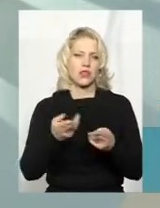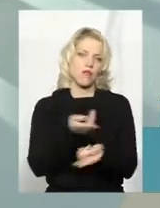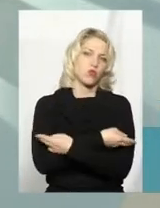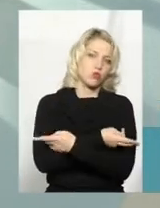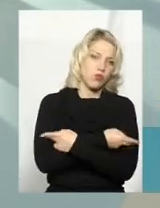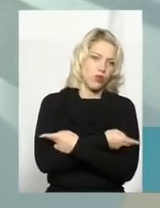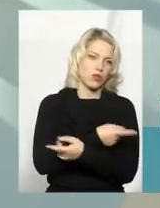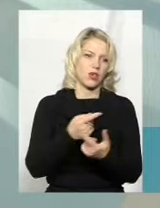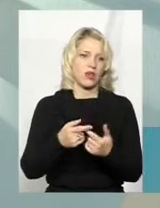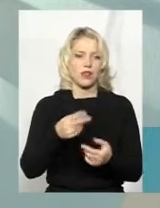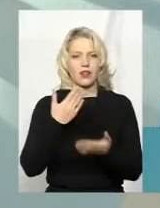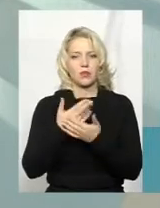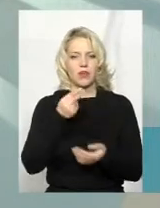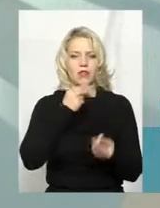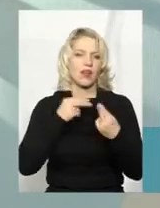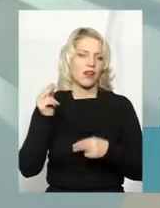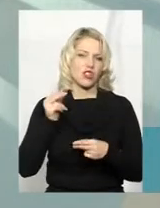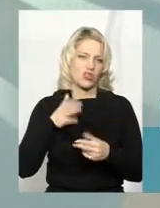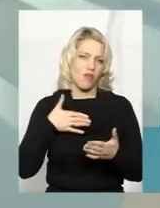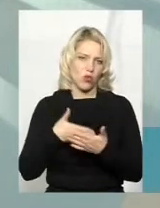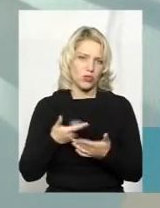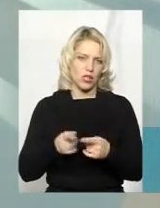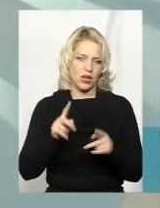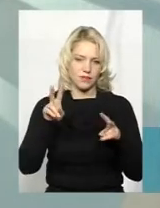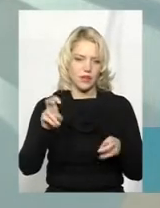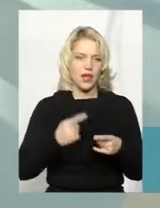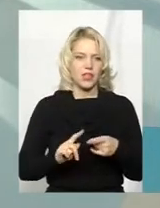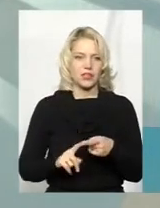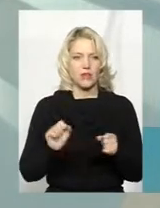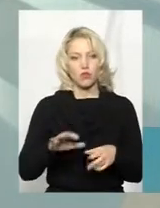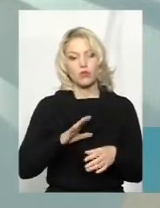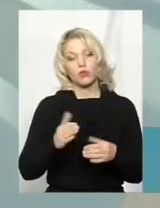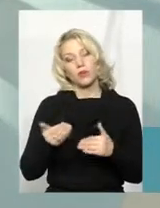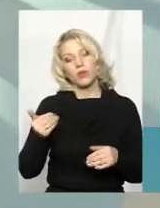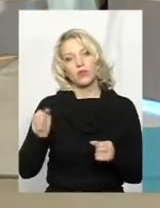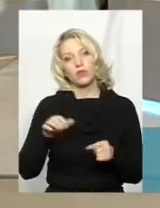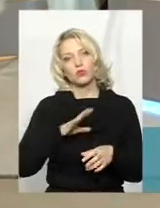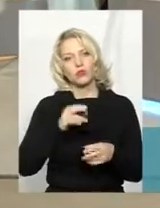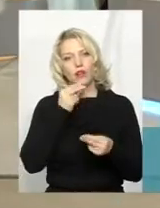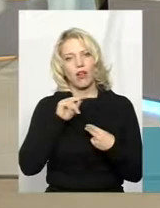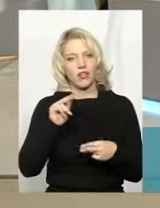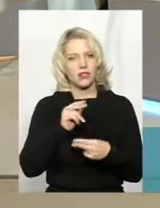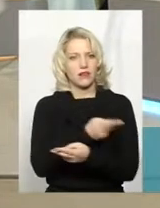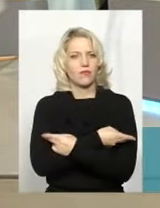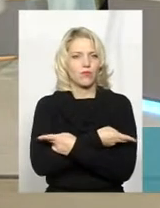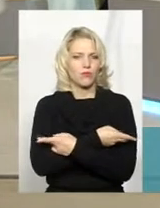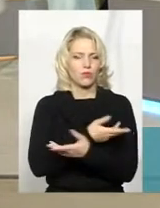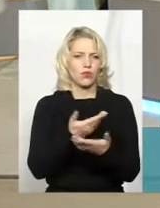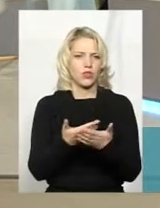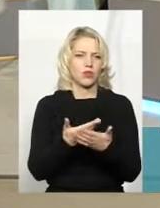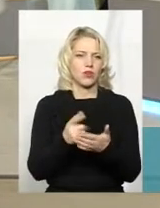найкращі волонтери і так далі. Попередньо спілкувалося, що це можуть бути зараз дуже класні футболки з